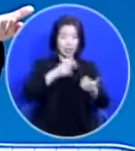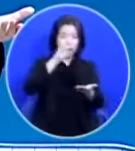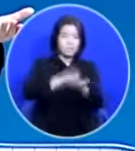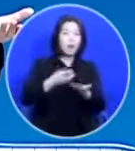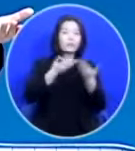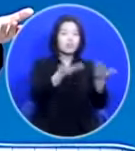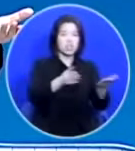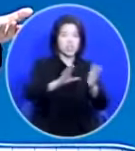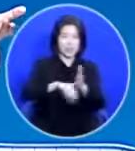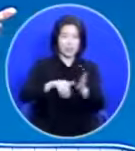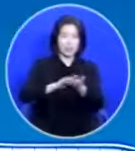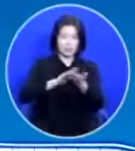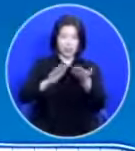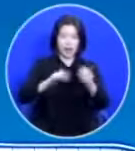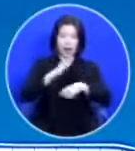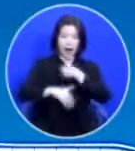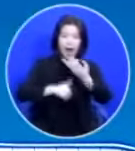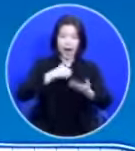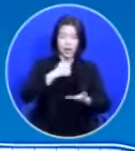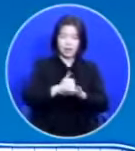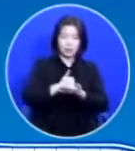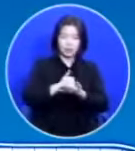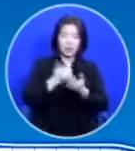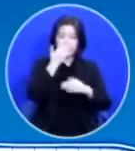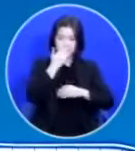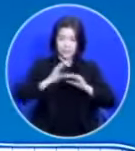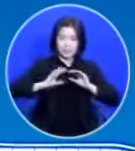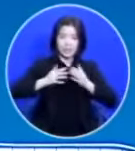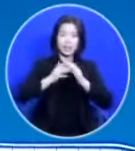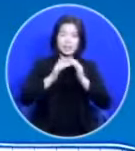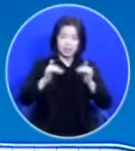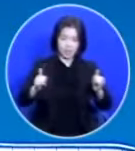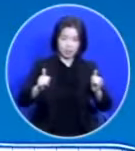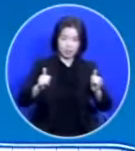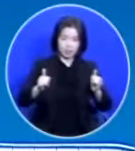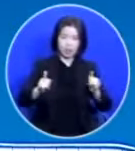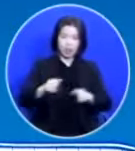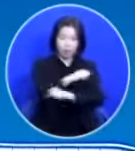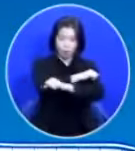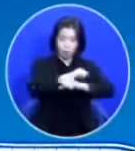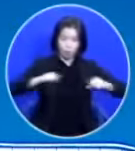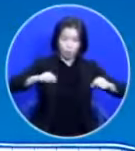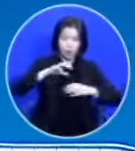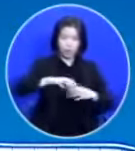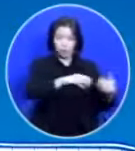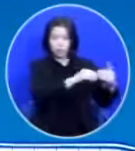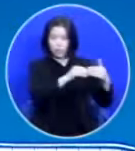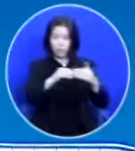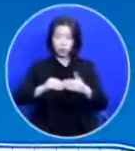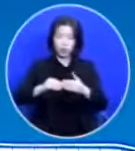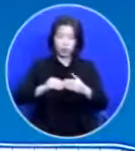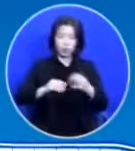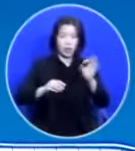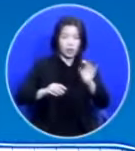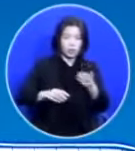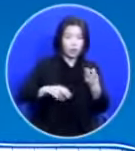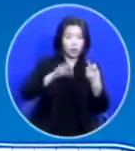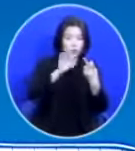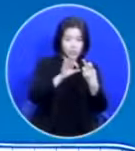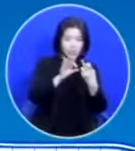때입니다 하나님이 이스라엘 백성을 광야로 인도하시고 신해산에서